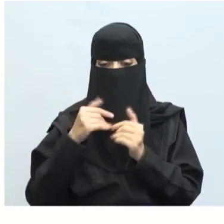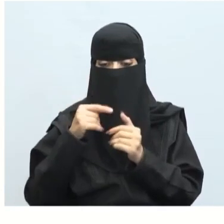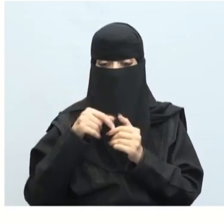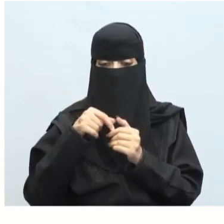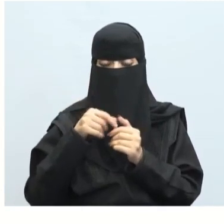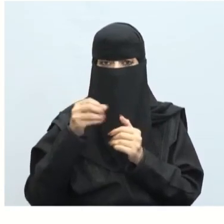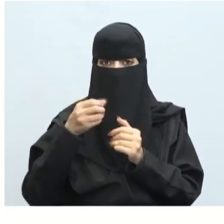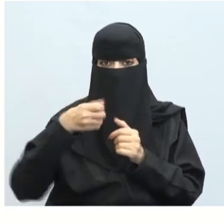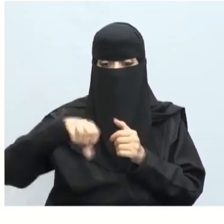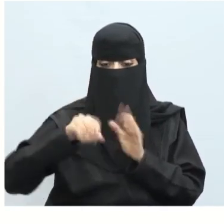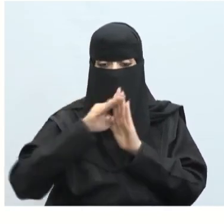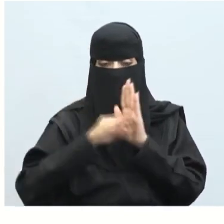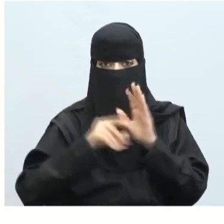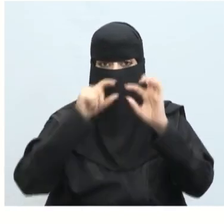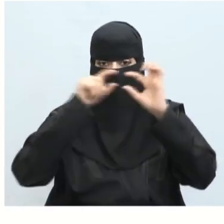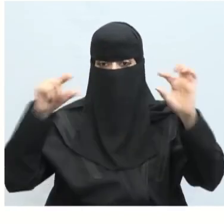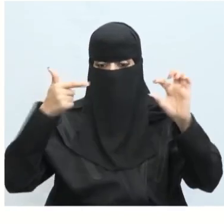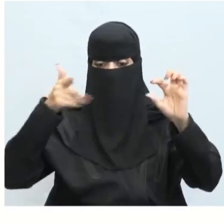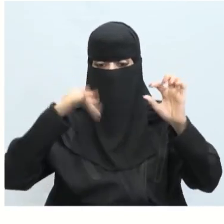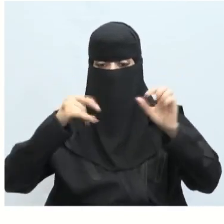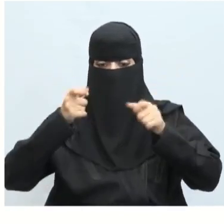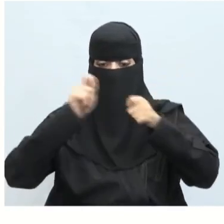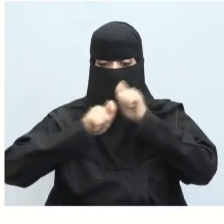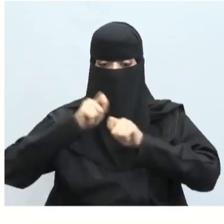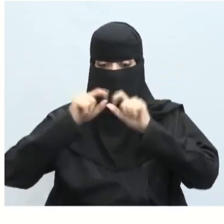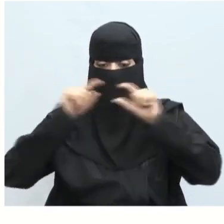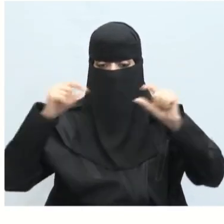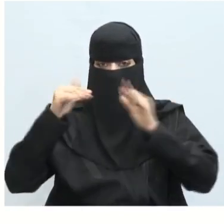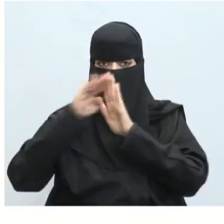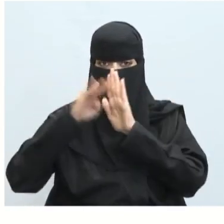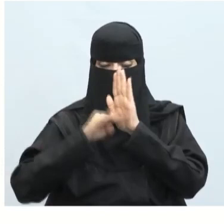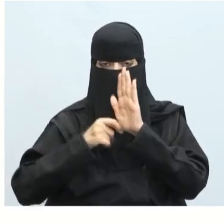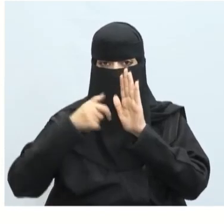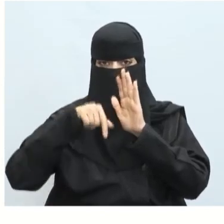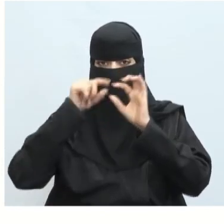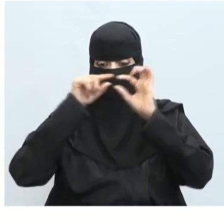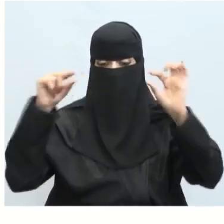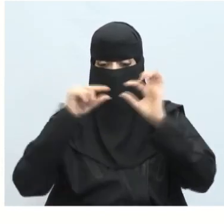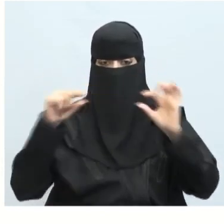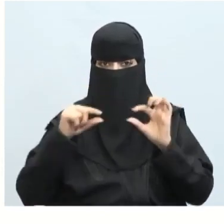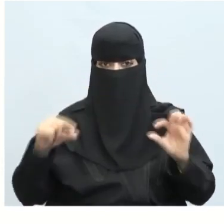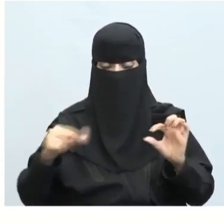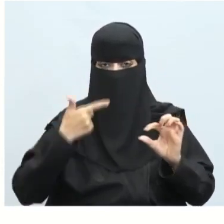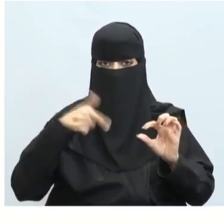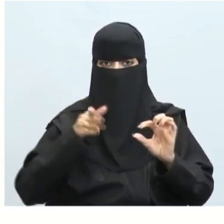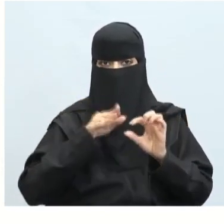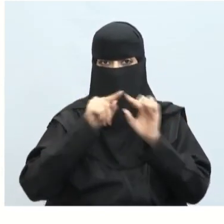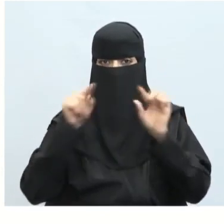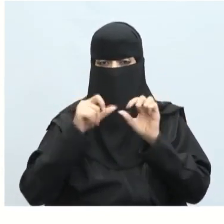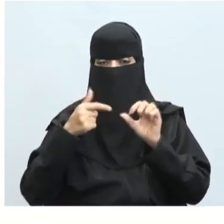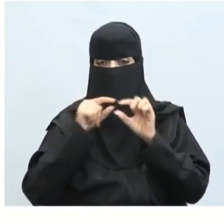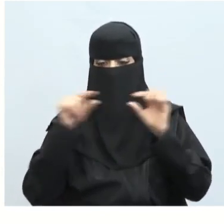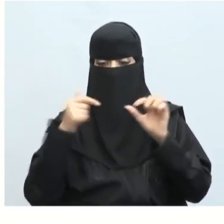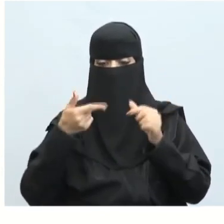Horizontal Arrangement Component باستخدام مكون الترتيب الأفقي يتم ترتيب الكائنات أفقياً طول المحور